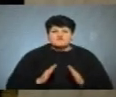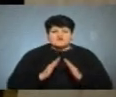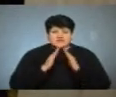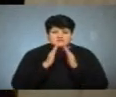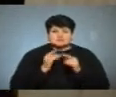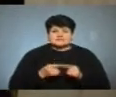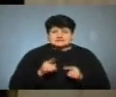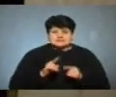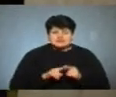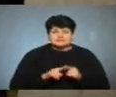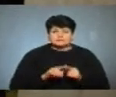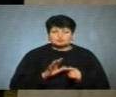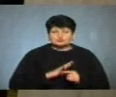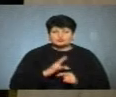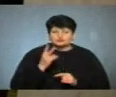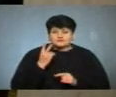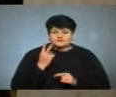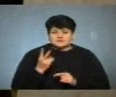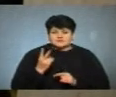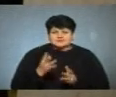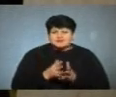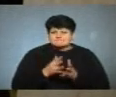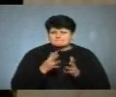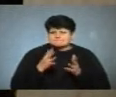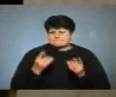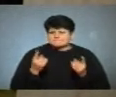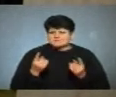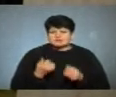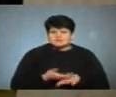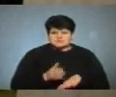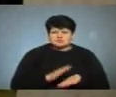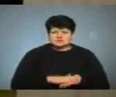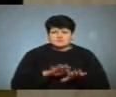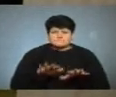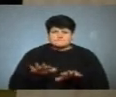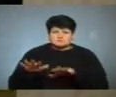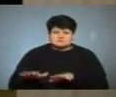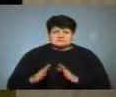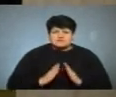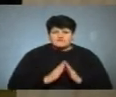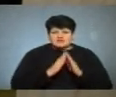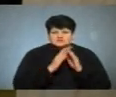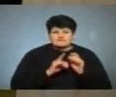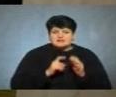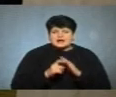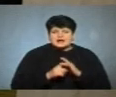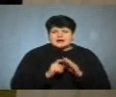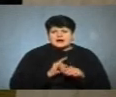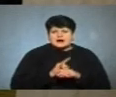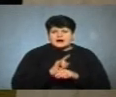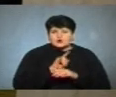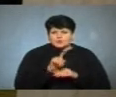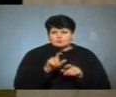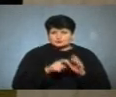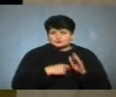це дві найбільш тяжкі позиції. Це вежа в аеропорту, звідки ввелося